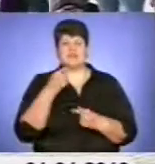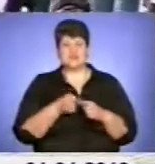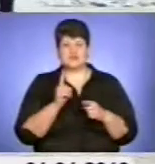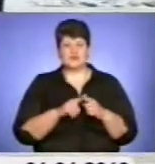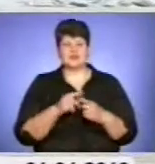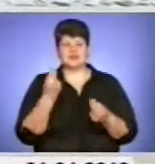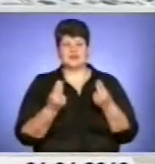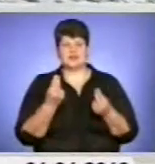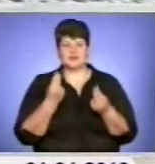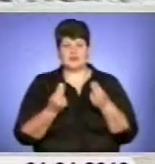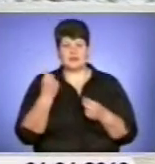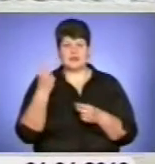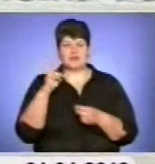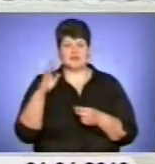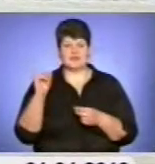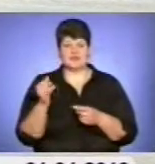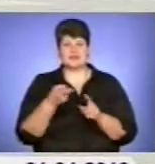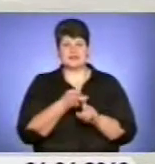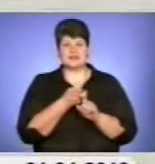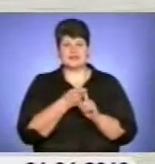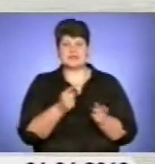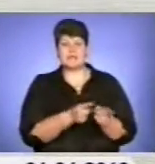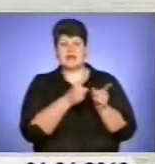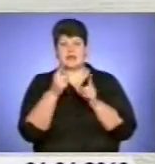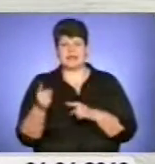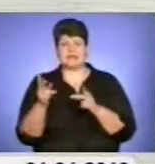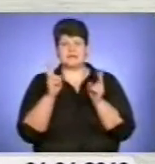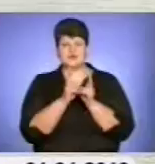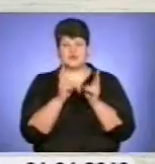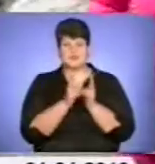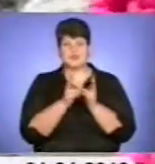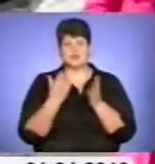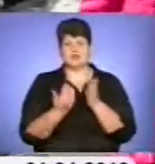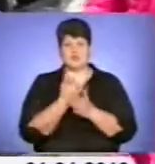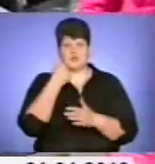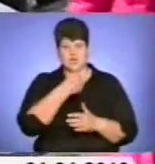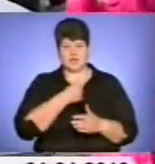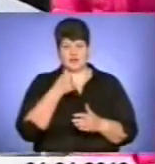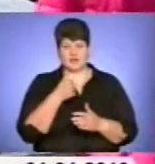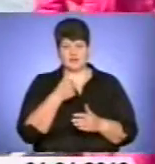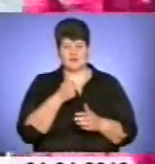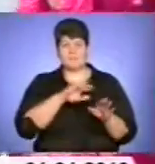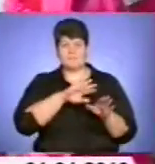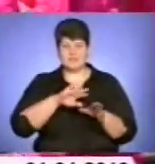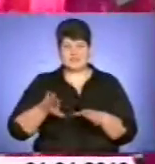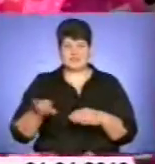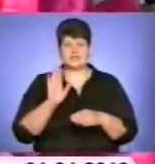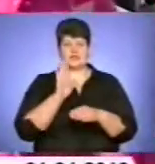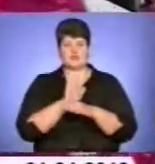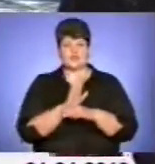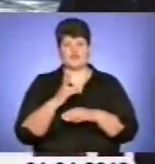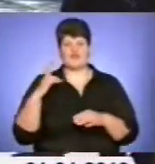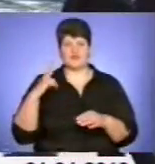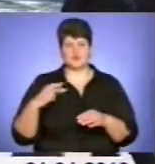жартувати першого квітня пов'язаний з перенесенням зустрічі на цю дату нового року. Пізніше, за указом французького короля,